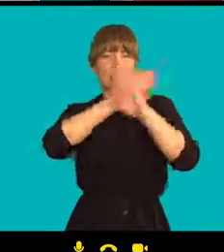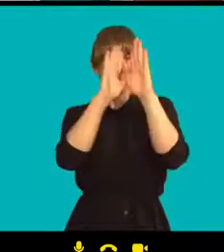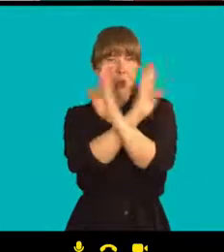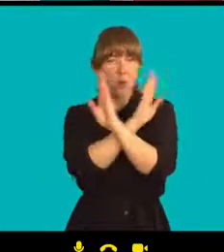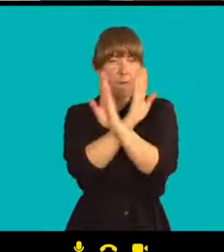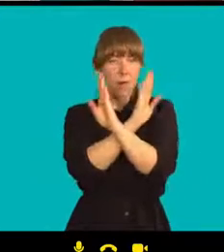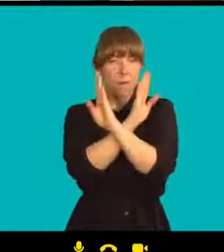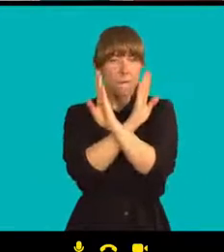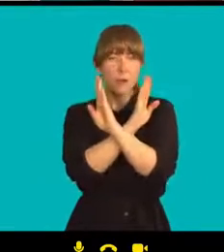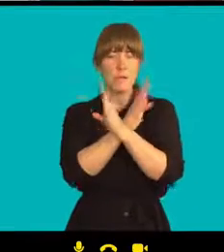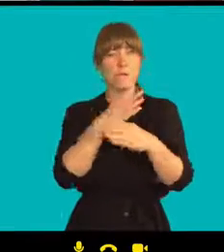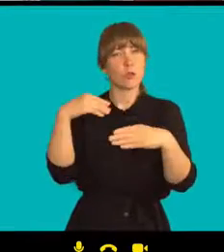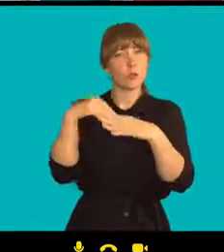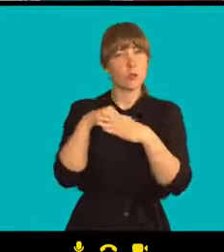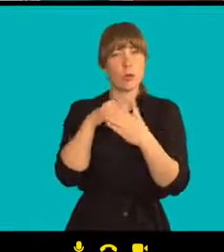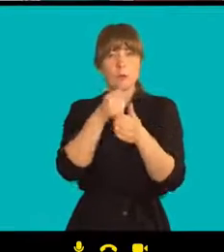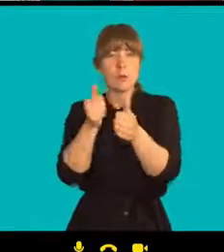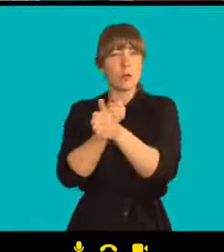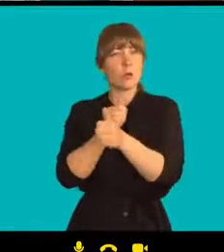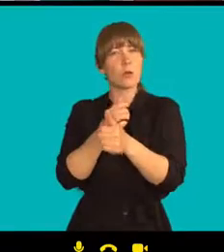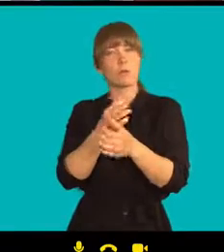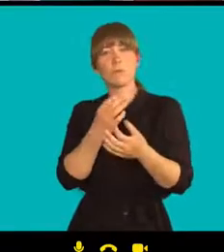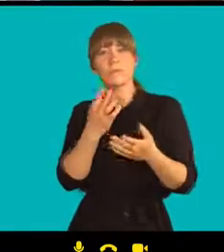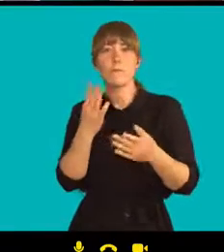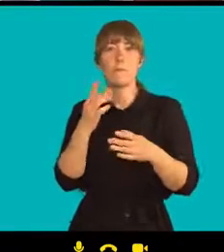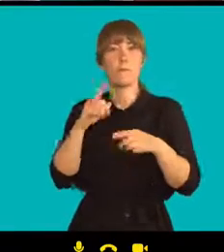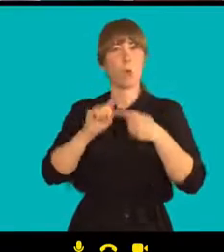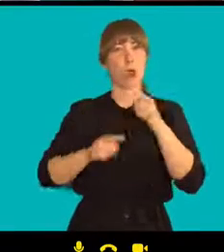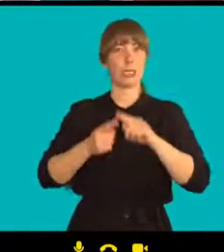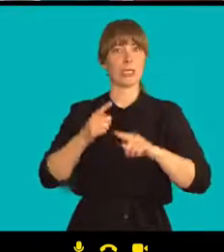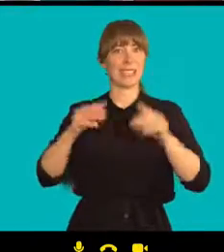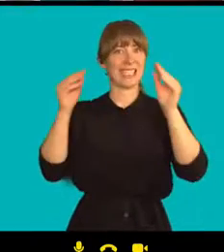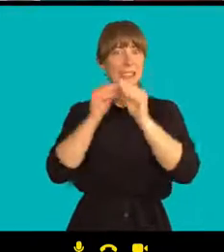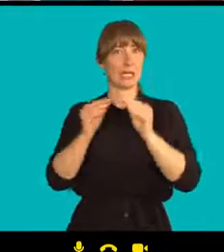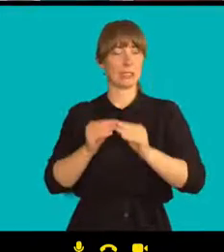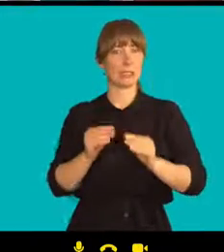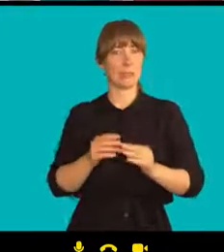politickém systému,